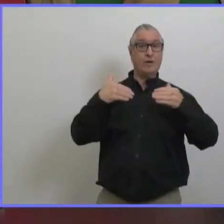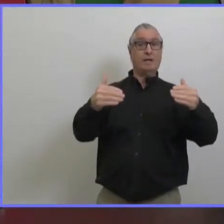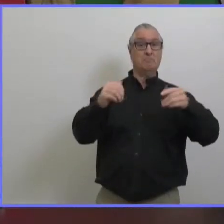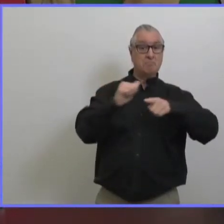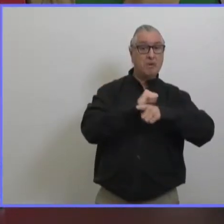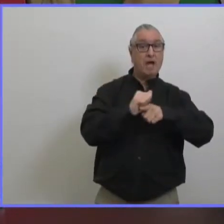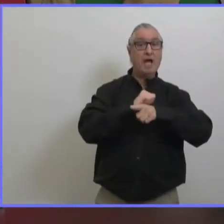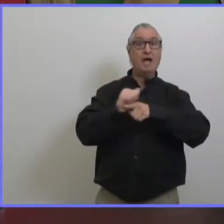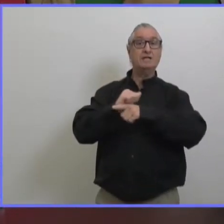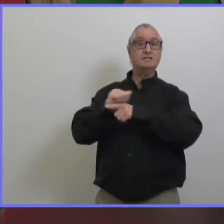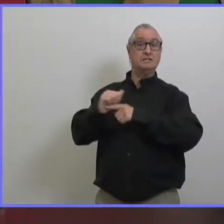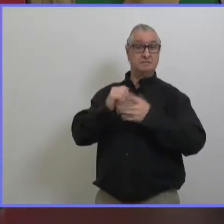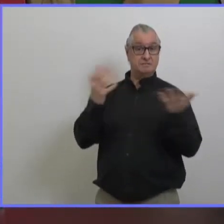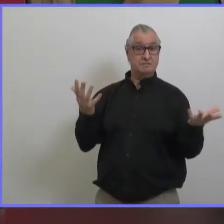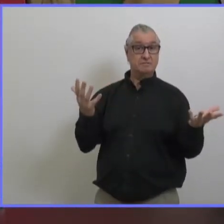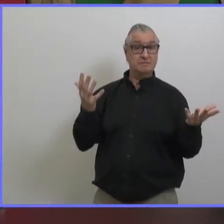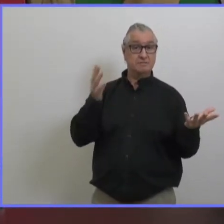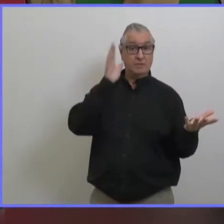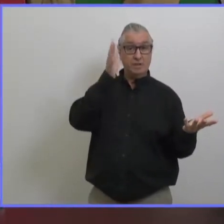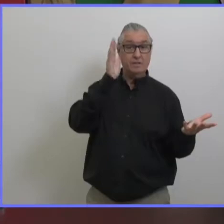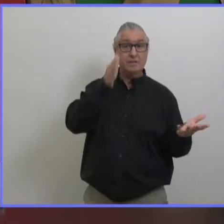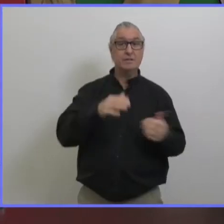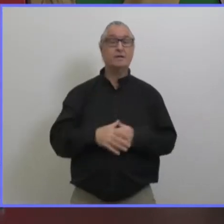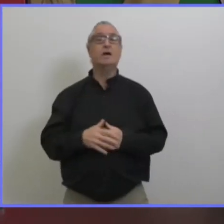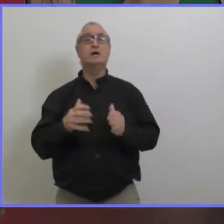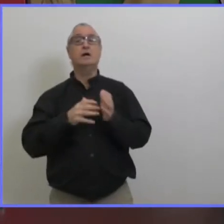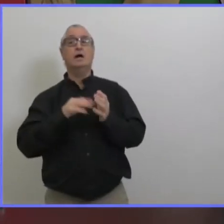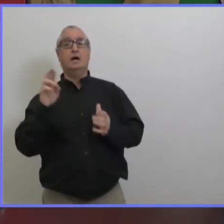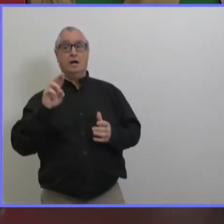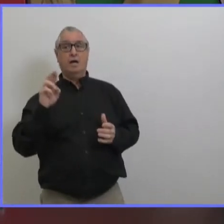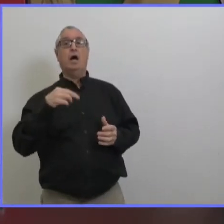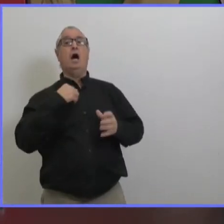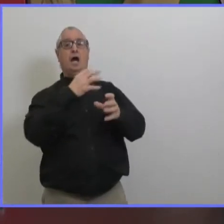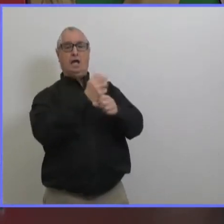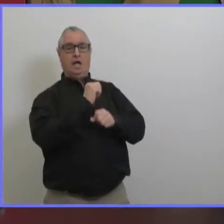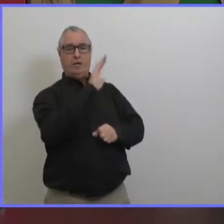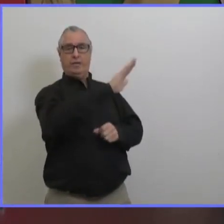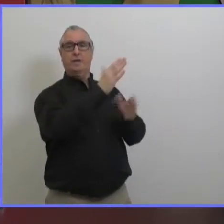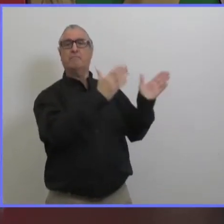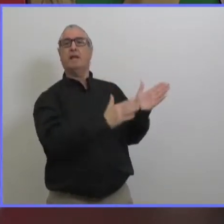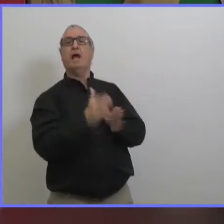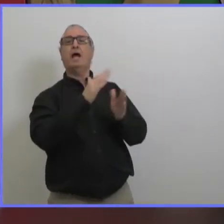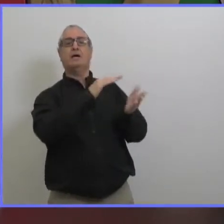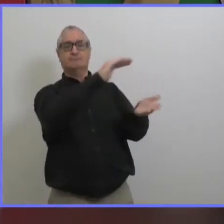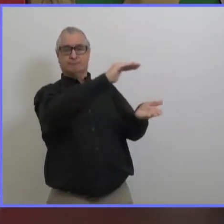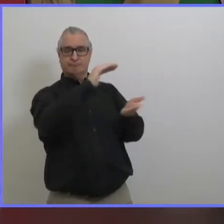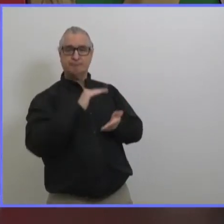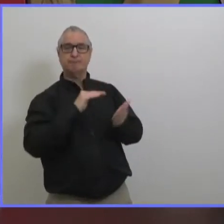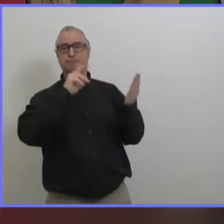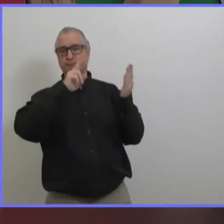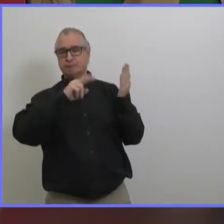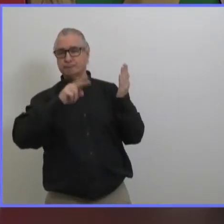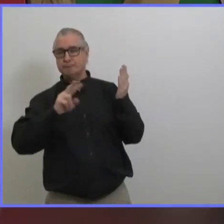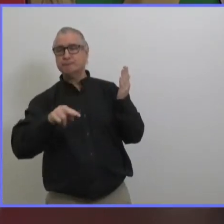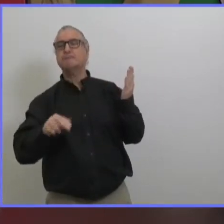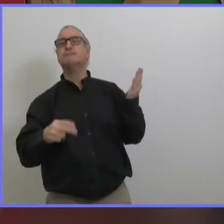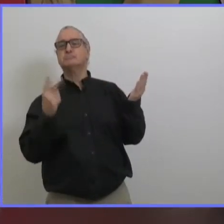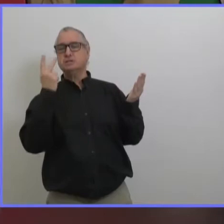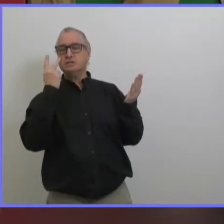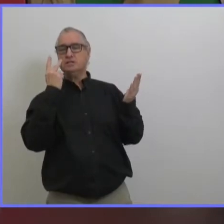commencer à travailler un travail à alors nous avons examiné le plan